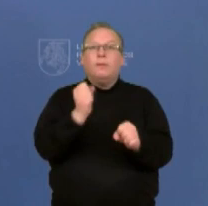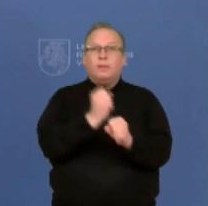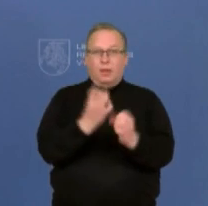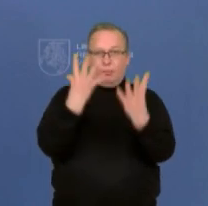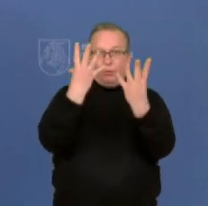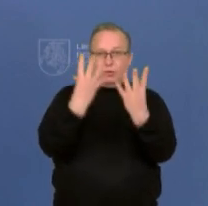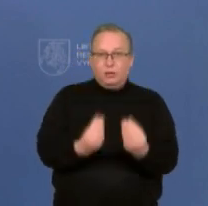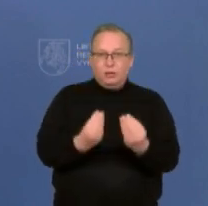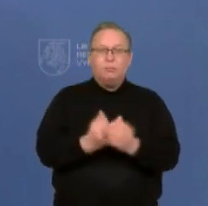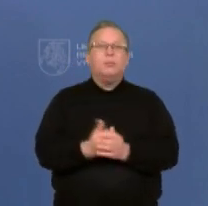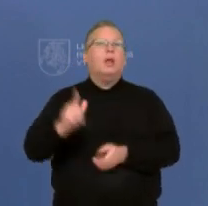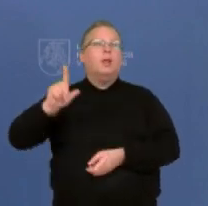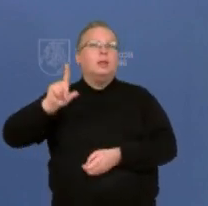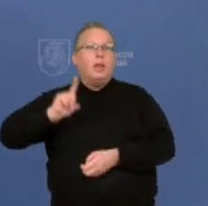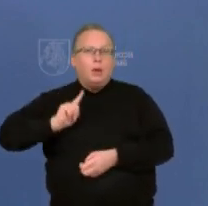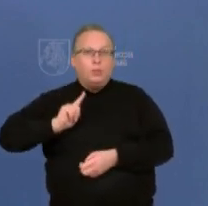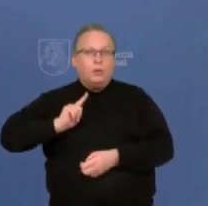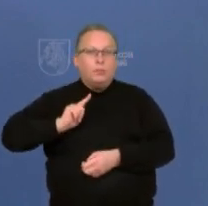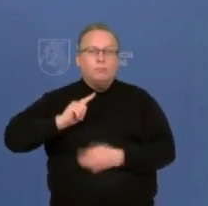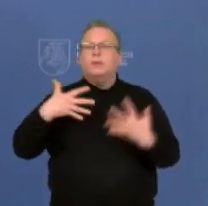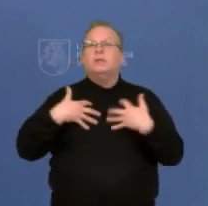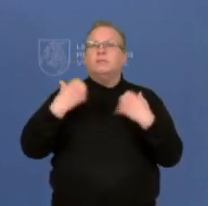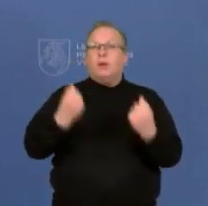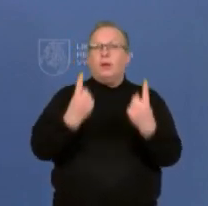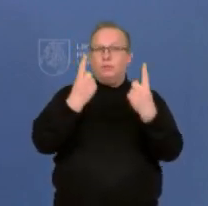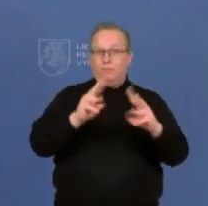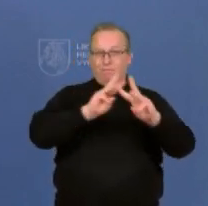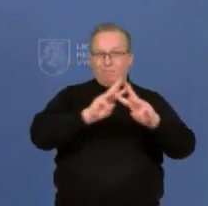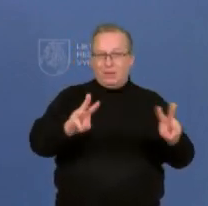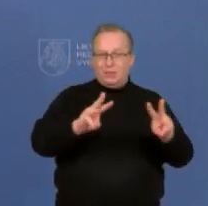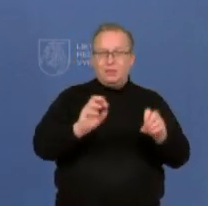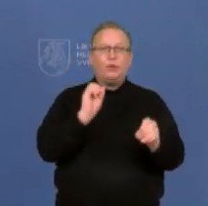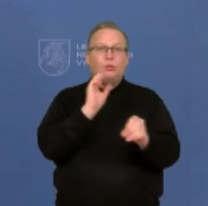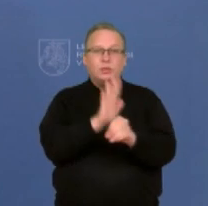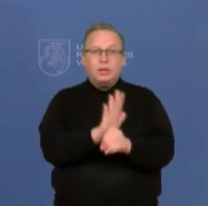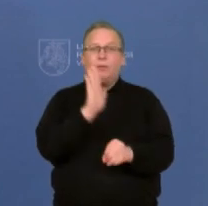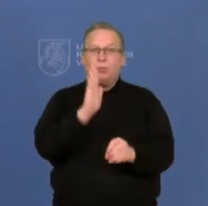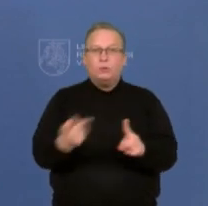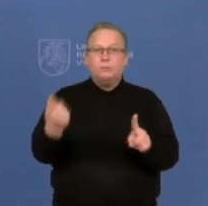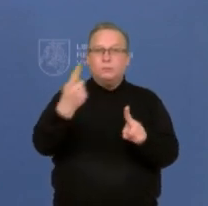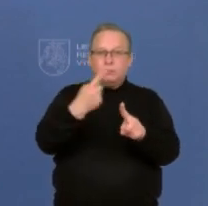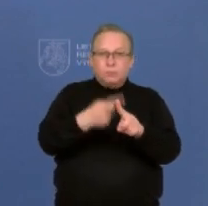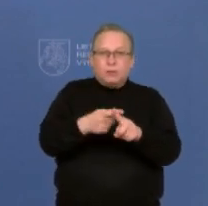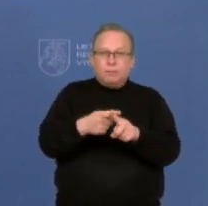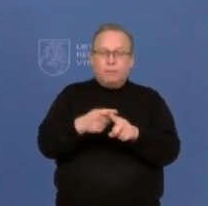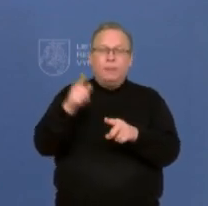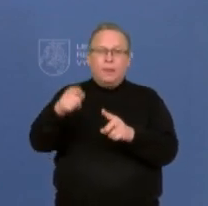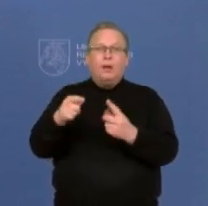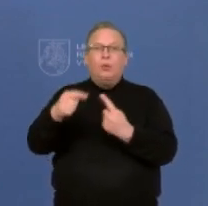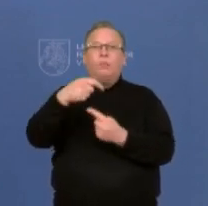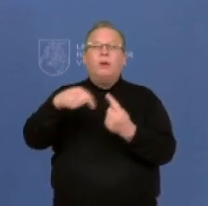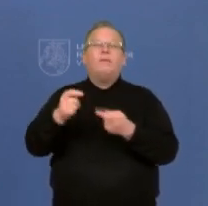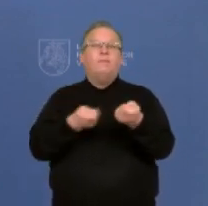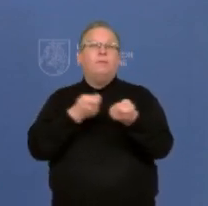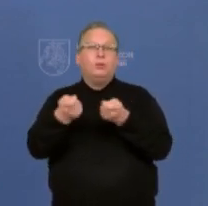dienomis laukia dar atitinkamų sveikatos apsaugos ministerijos įsakymų, operacijų vadovų įsakymų, kurie būtent